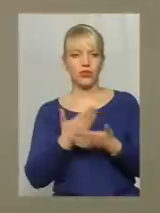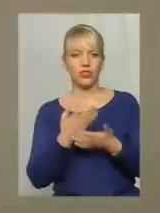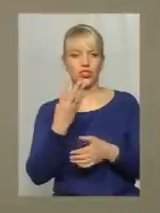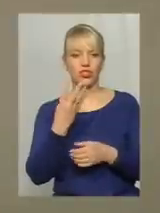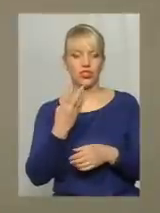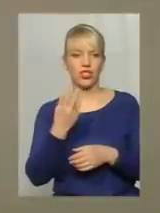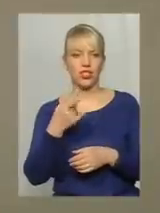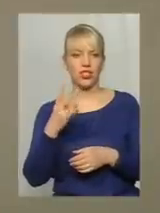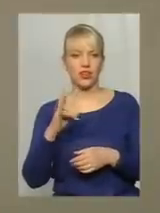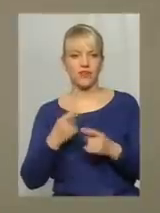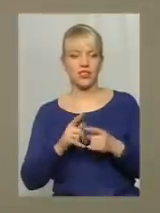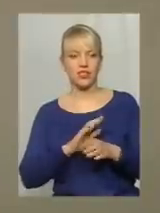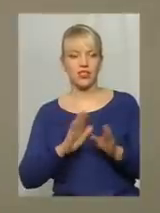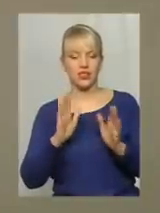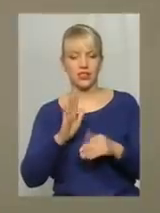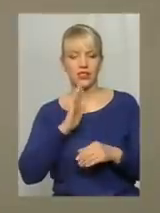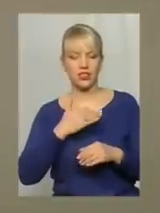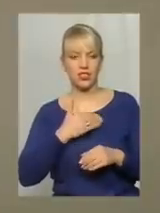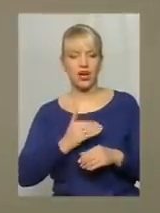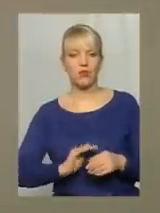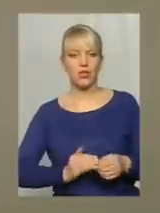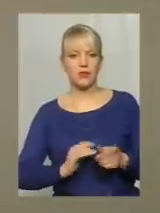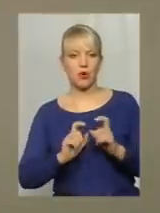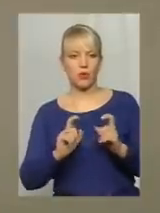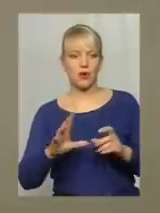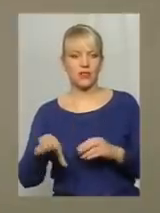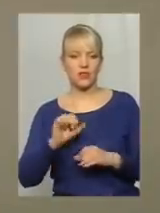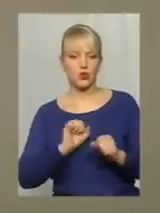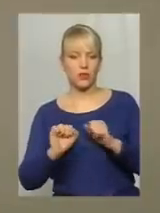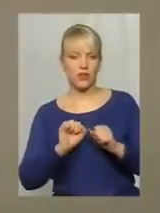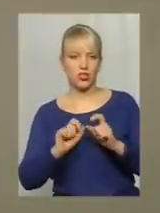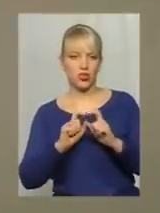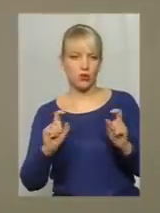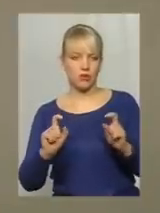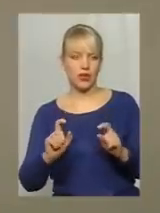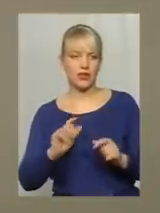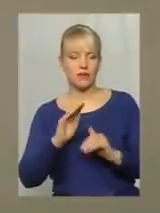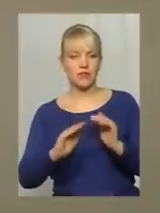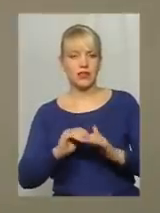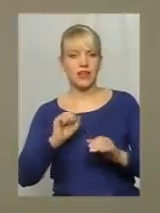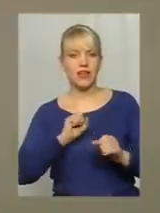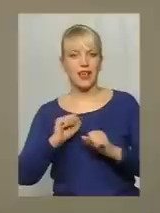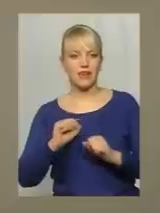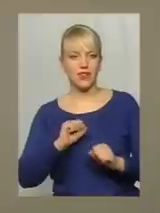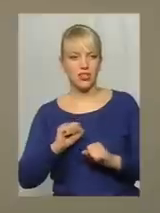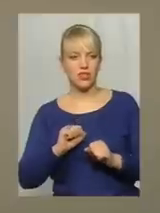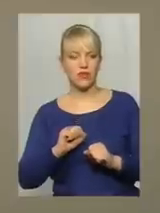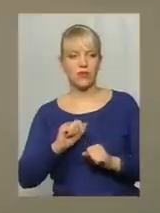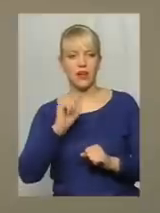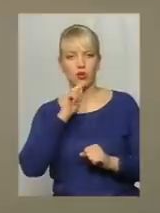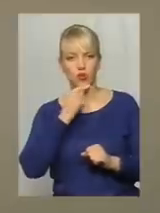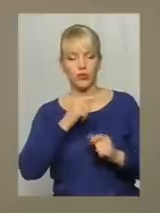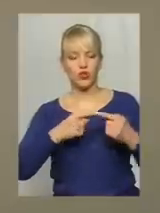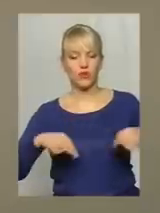не тільки наша управляюча муніципальна компанія, а це всі управляючі компанії під керівництвом економічного